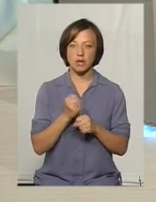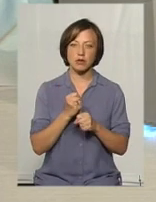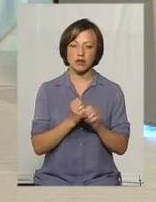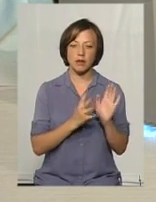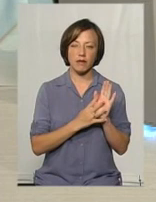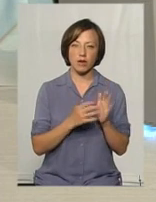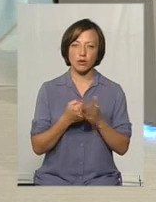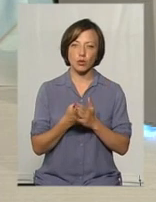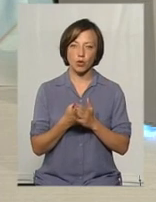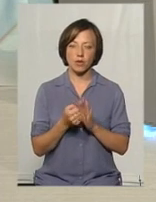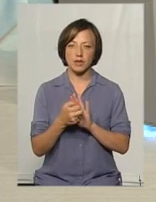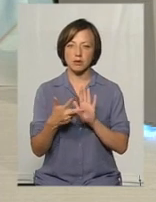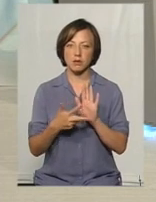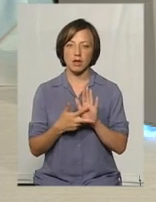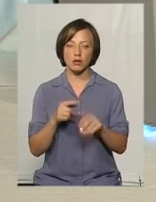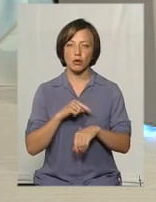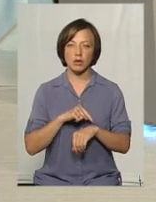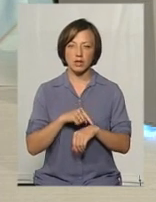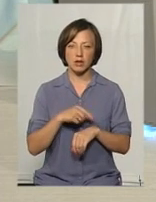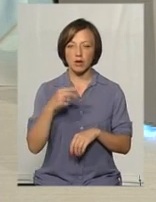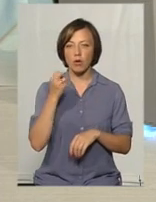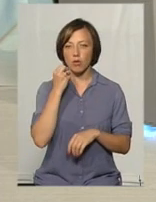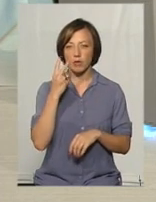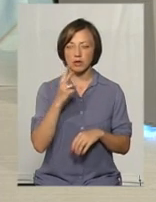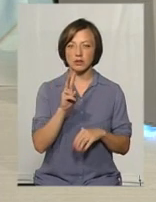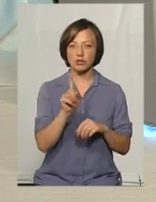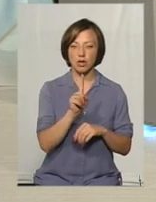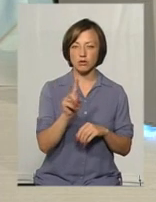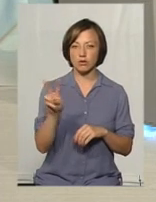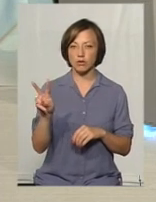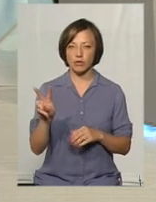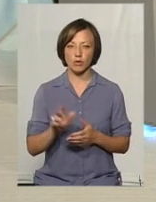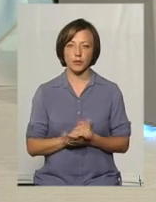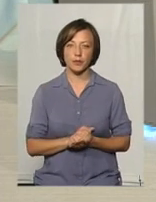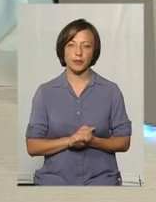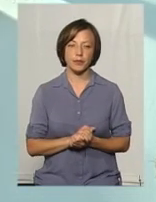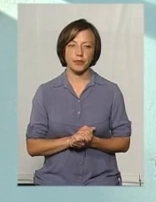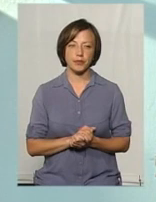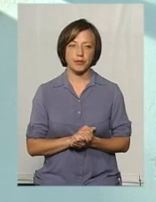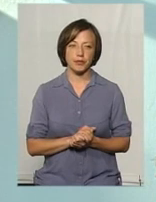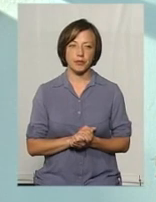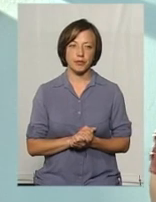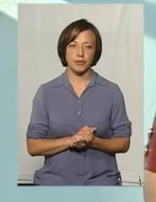ми з 9 до 18 години. Обідня перерва з 13 до 14 години.